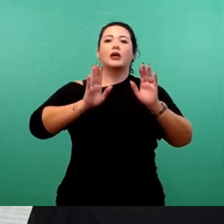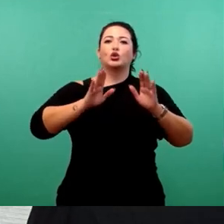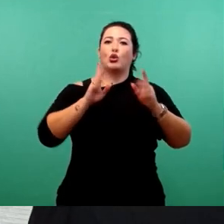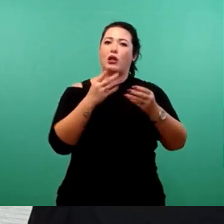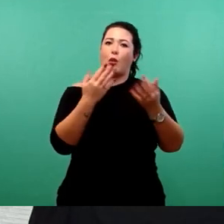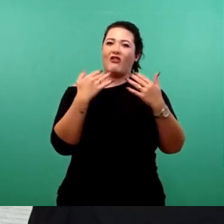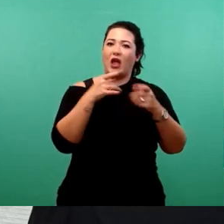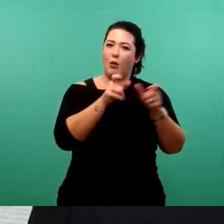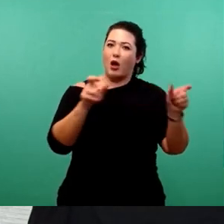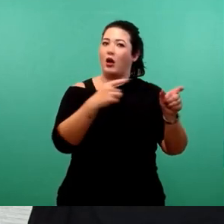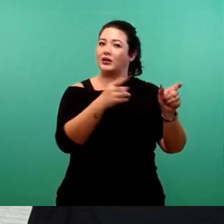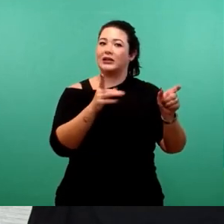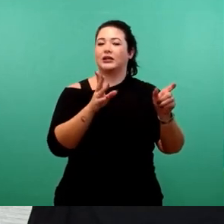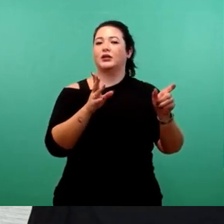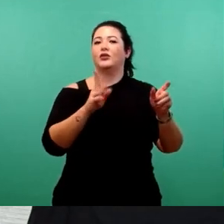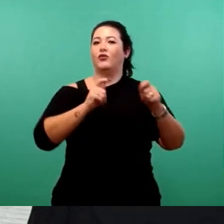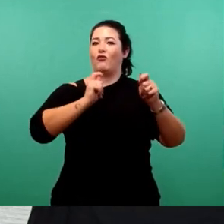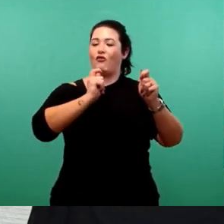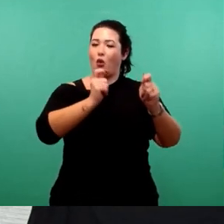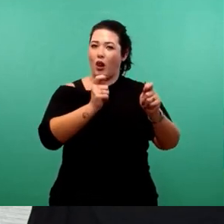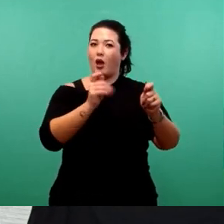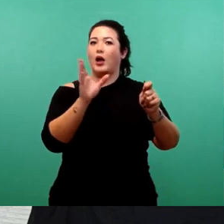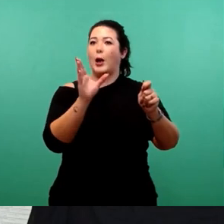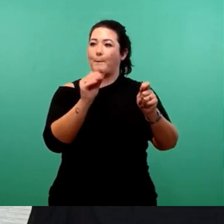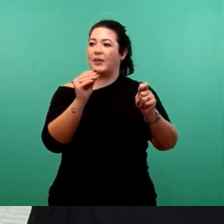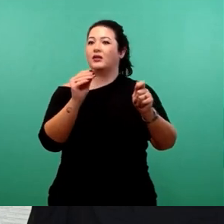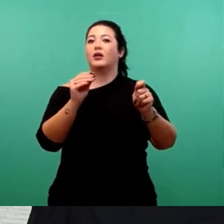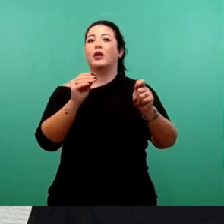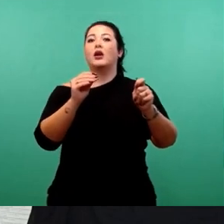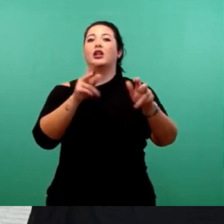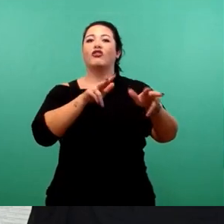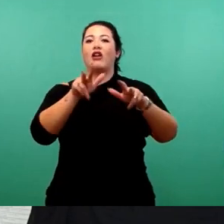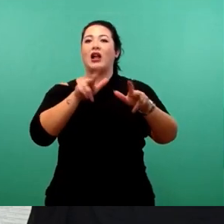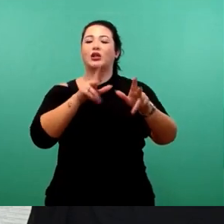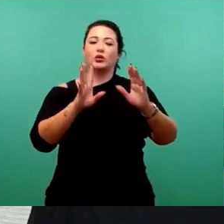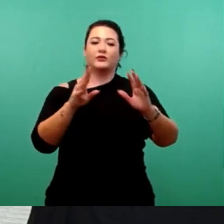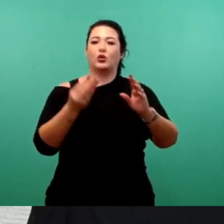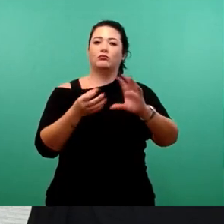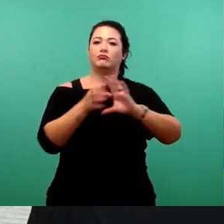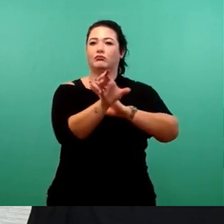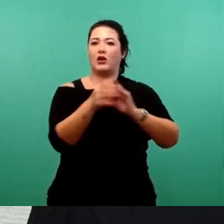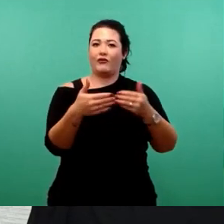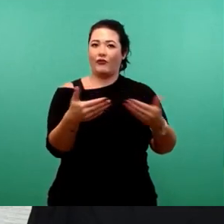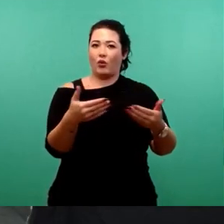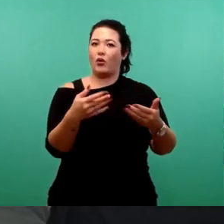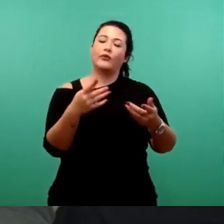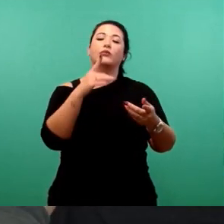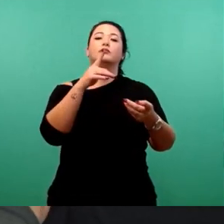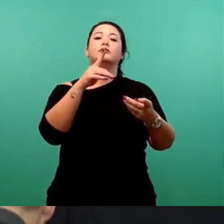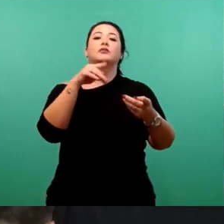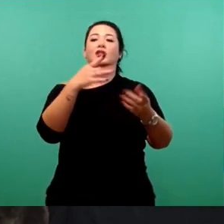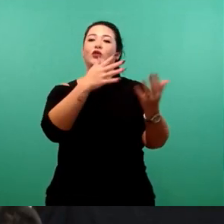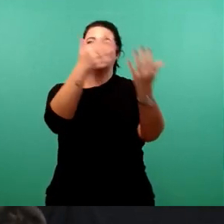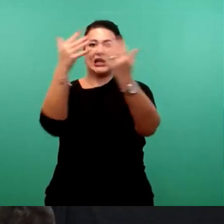einer Vorlage mit der Unterbringung der Verwaltung behandelt wird, auch für zehn Jahre auf diesem Standort